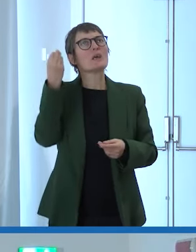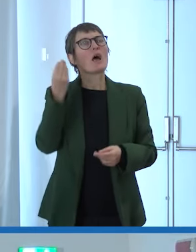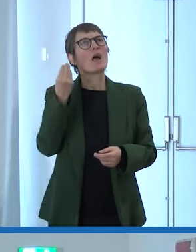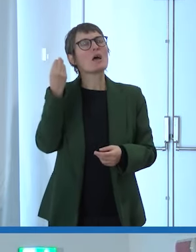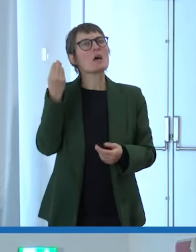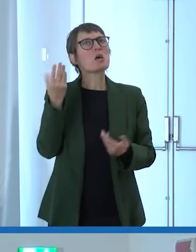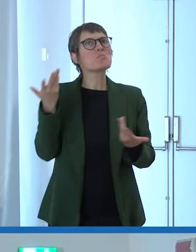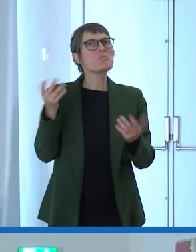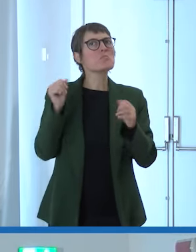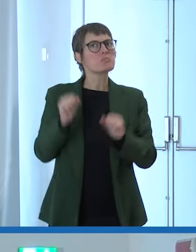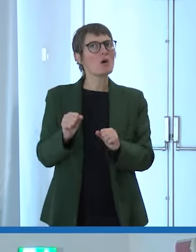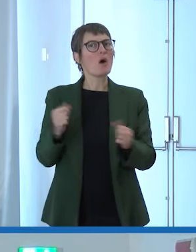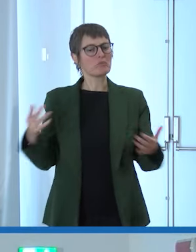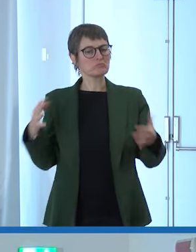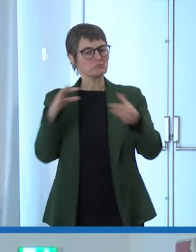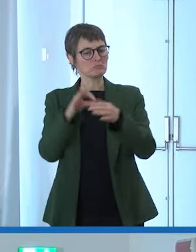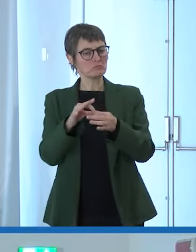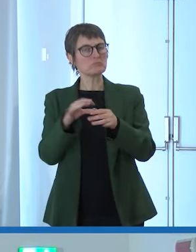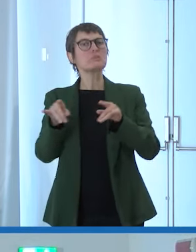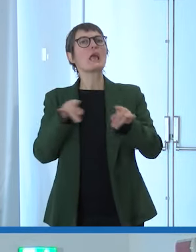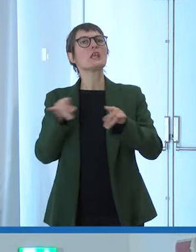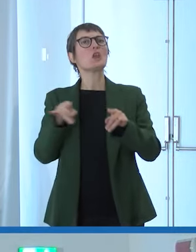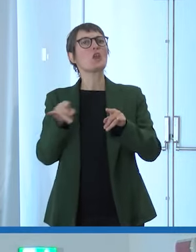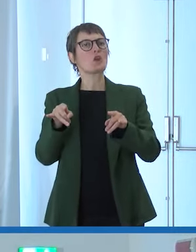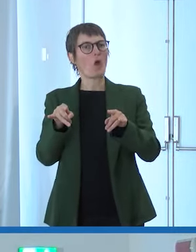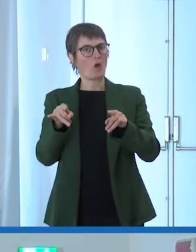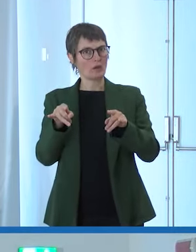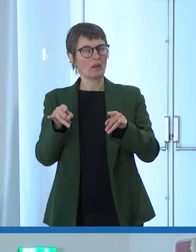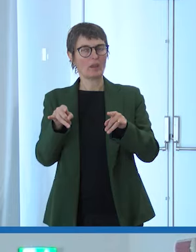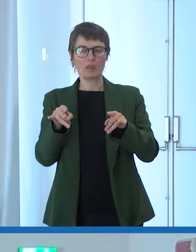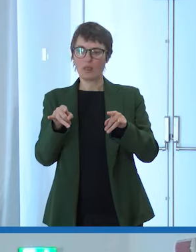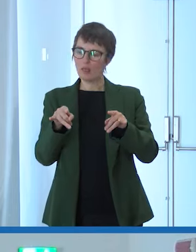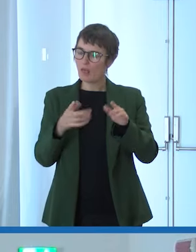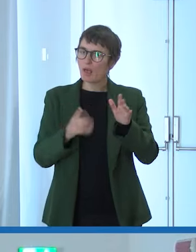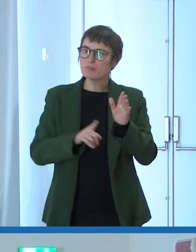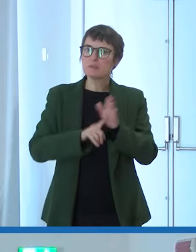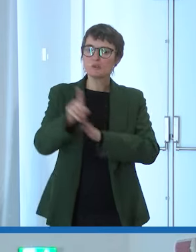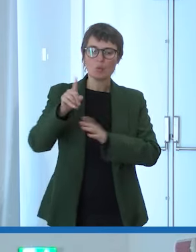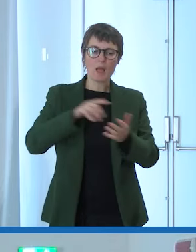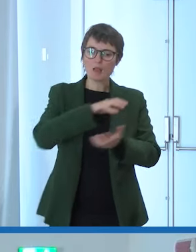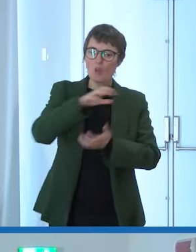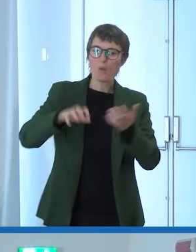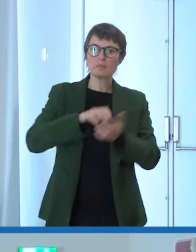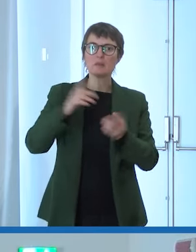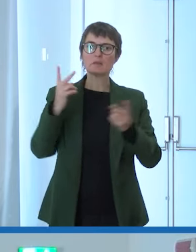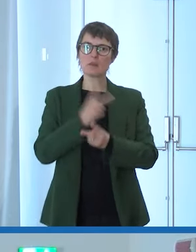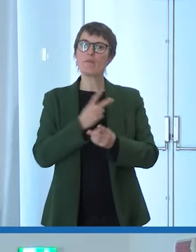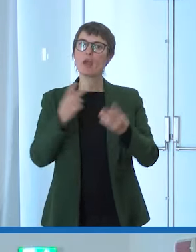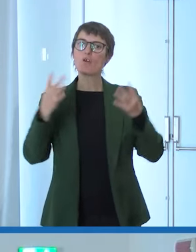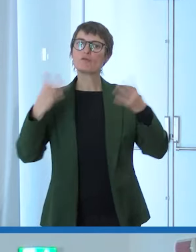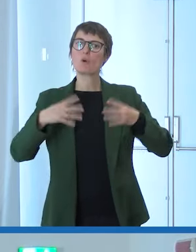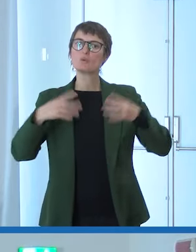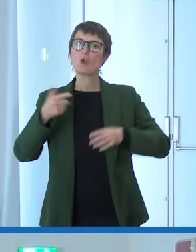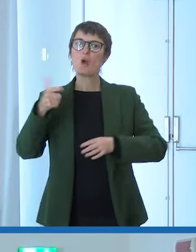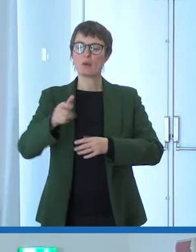ironizzare alla disabilità gli è venuto fuori questo mix che ha funzionato perché la disabilità sembra